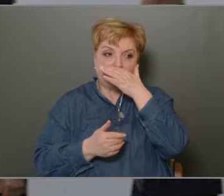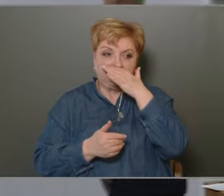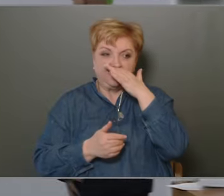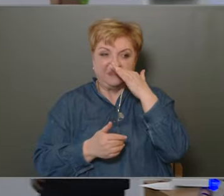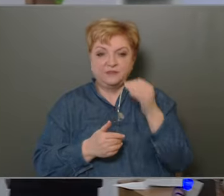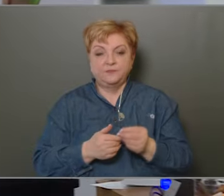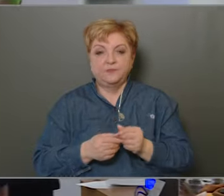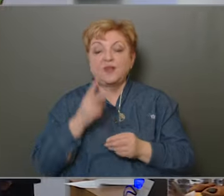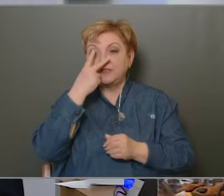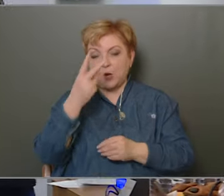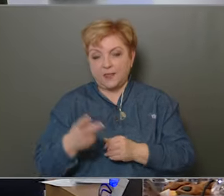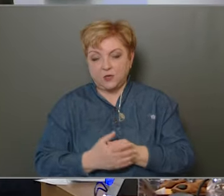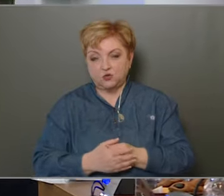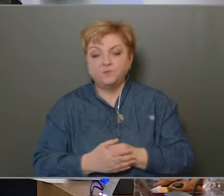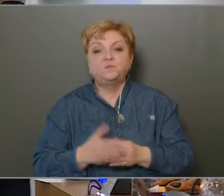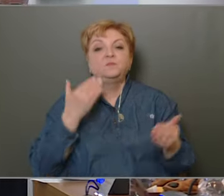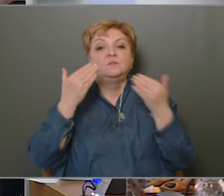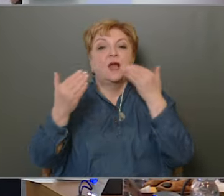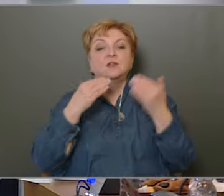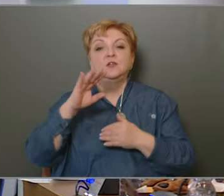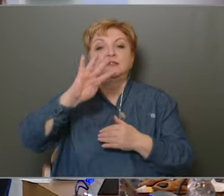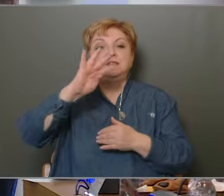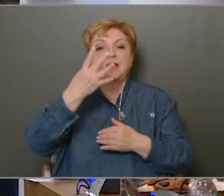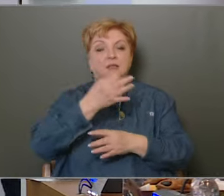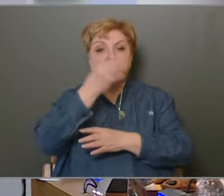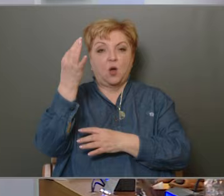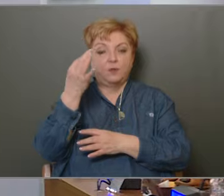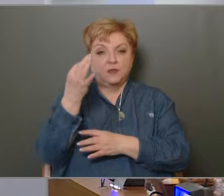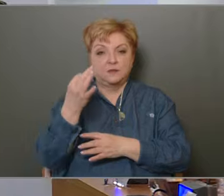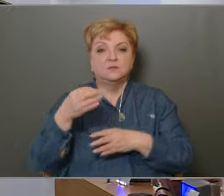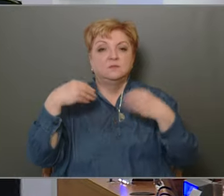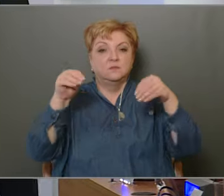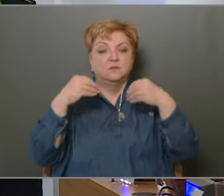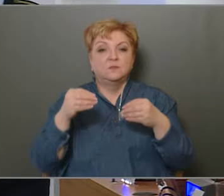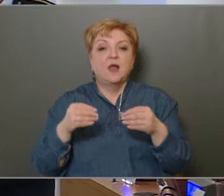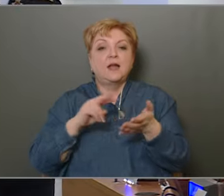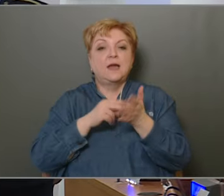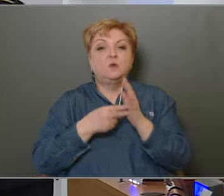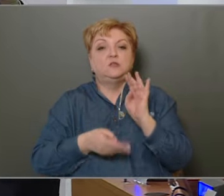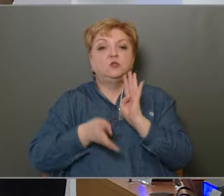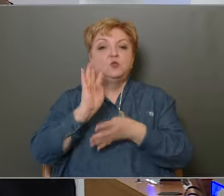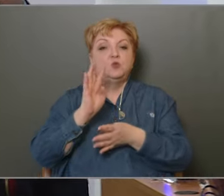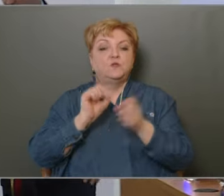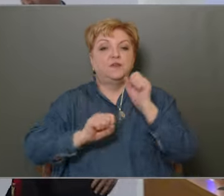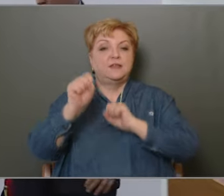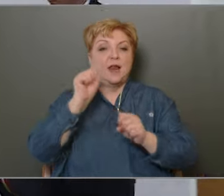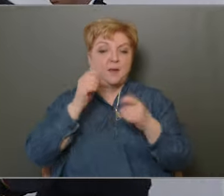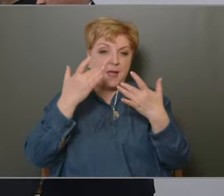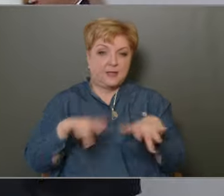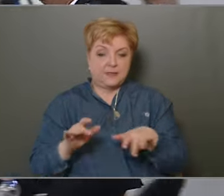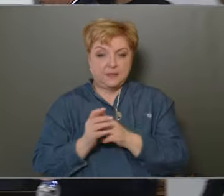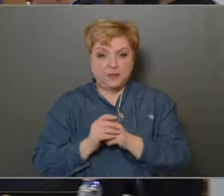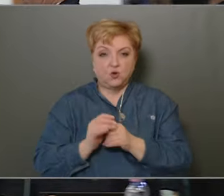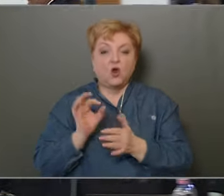Tiszt látásra! Tárgyaljuk negyedik napi rendünket, beszámoló a kerületi tűzvédelem helyzetéről, hivatásos tűzoltó